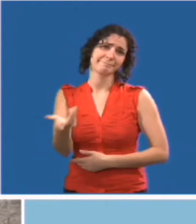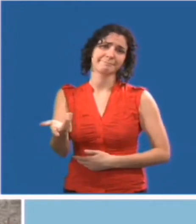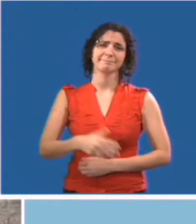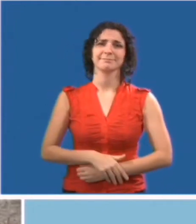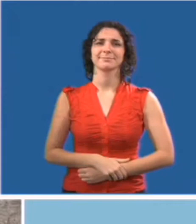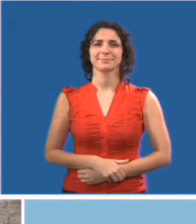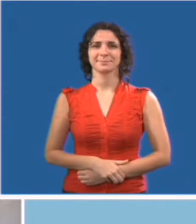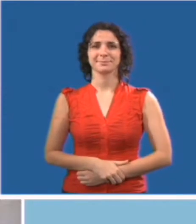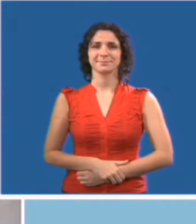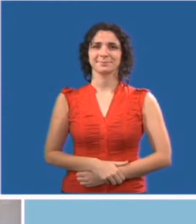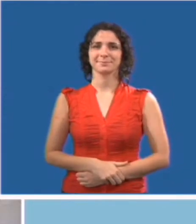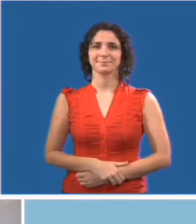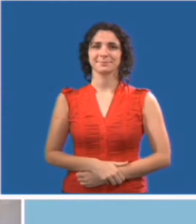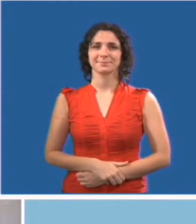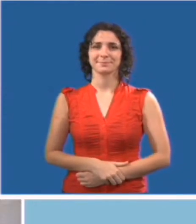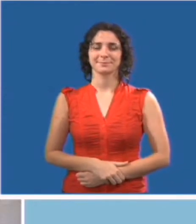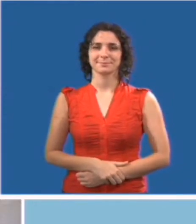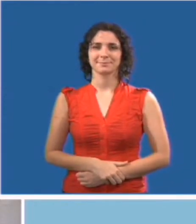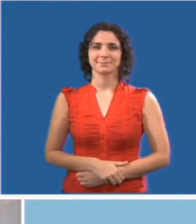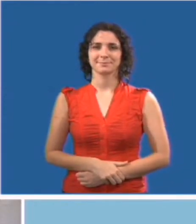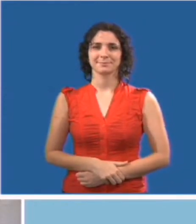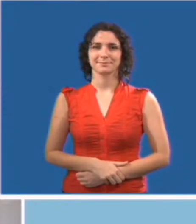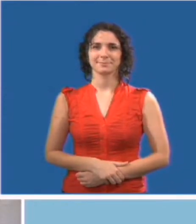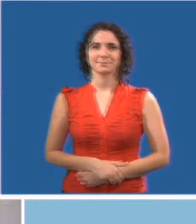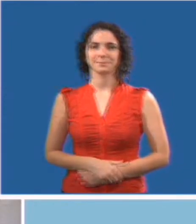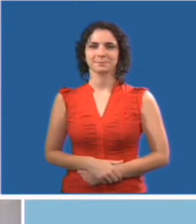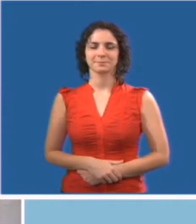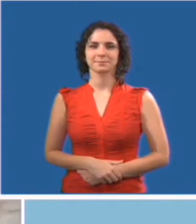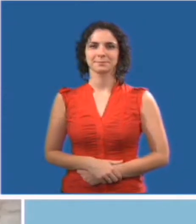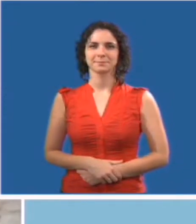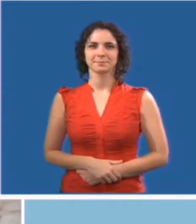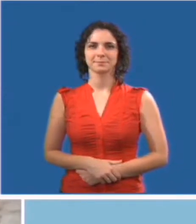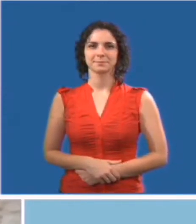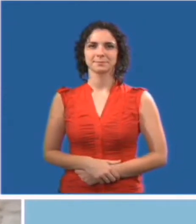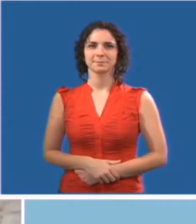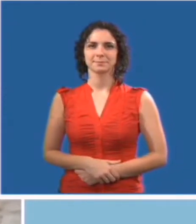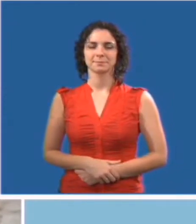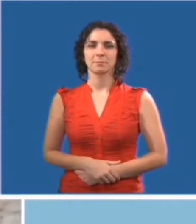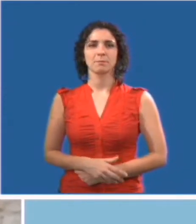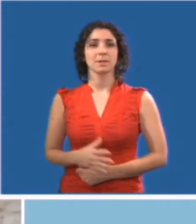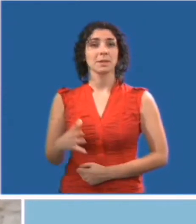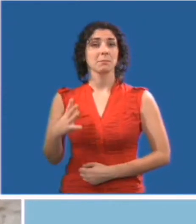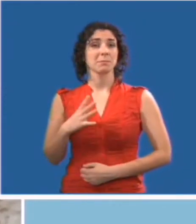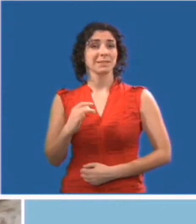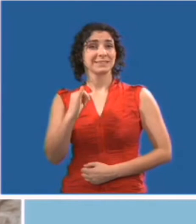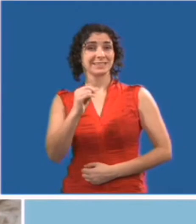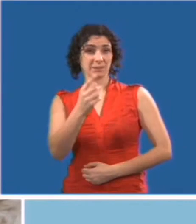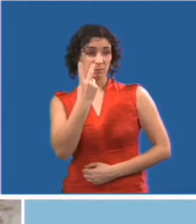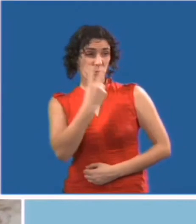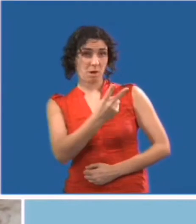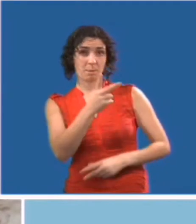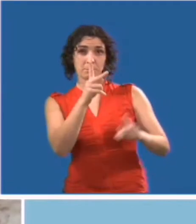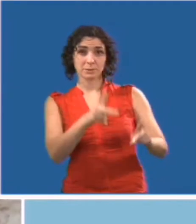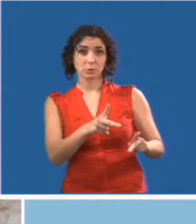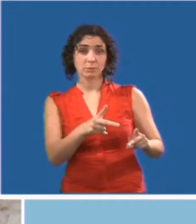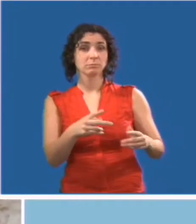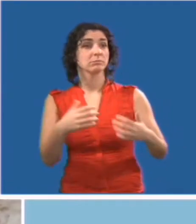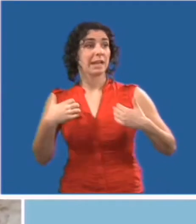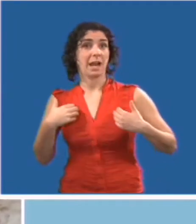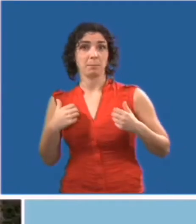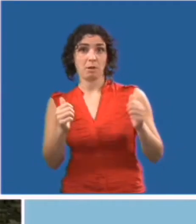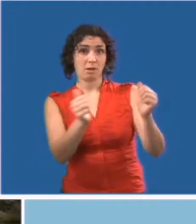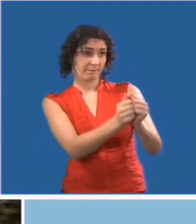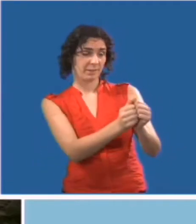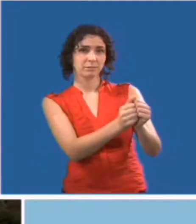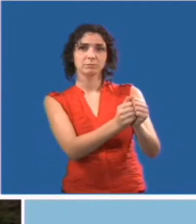Vous êtes peut-être aussi au courant qu'un animal est là pour aider quelqu'un. Toutefois, si vous rencontrez une